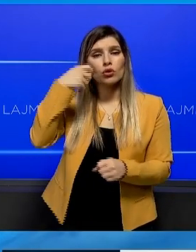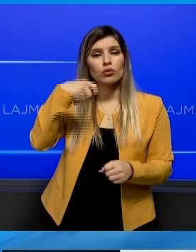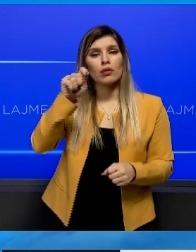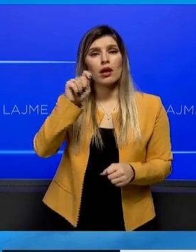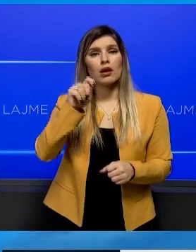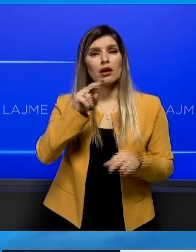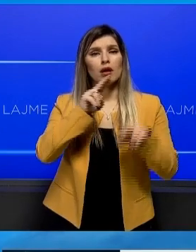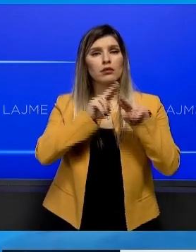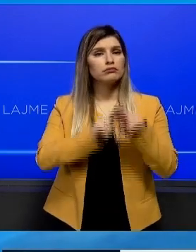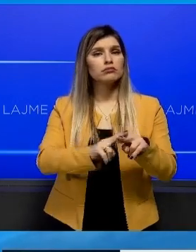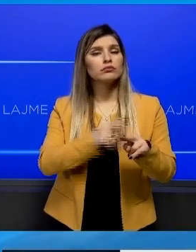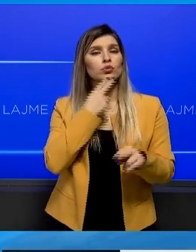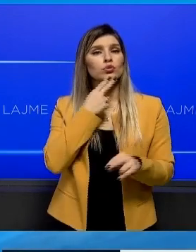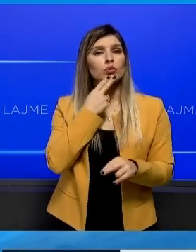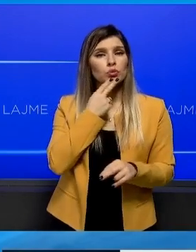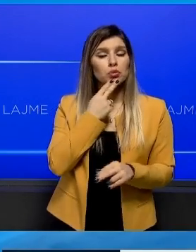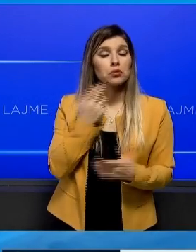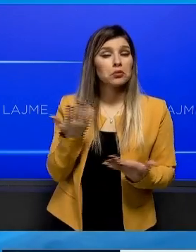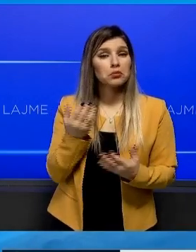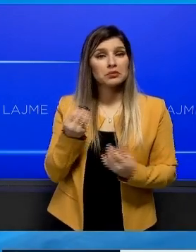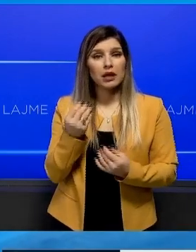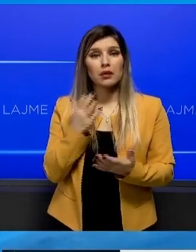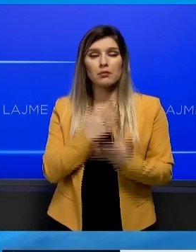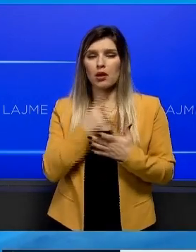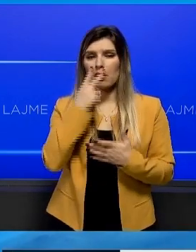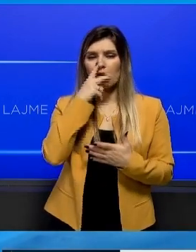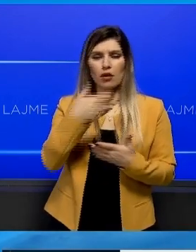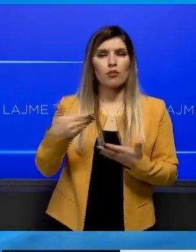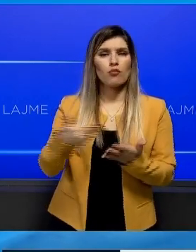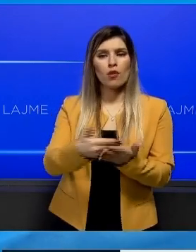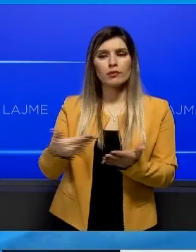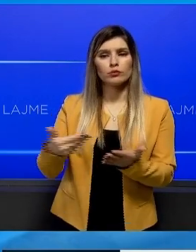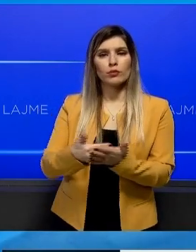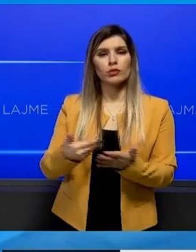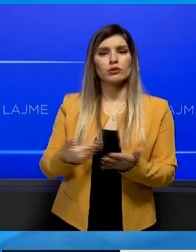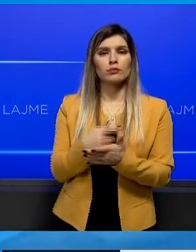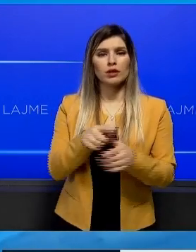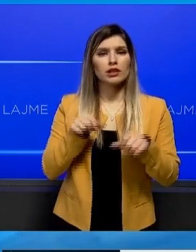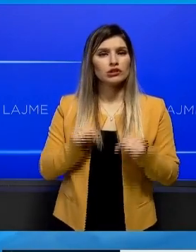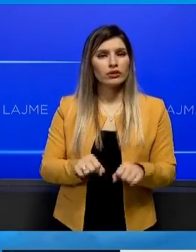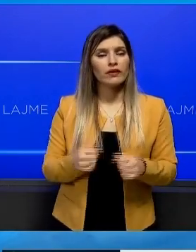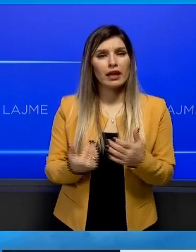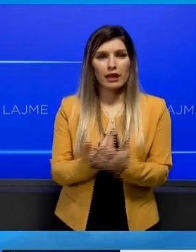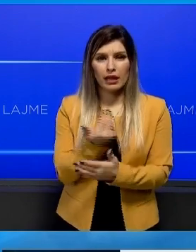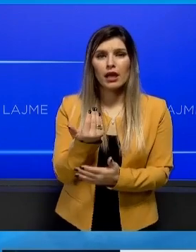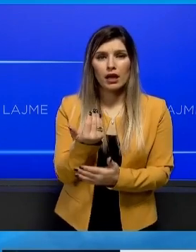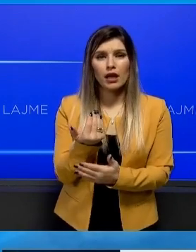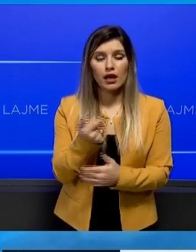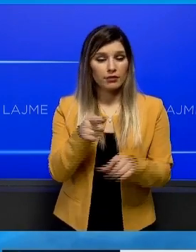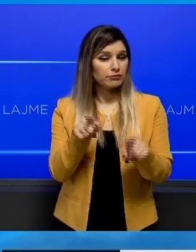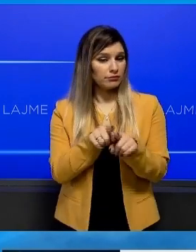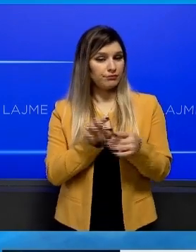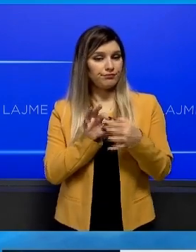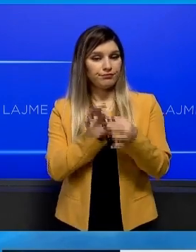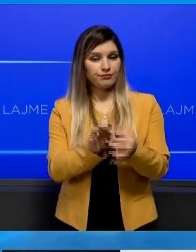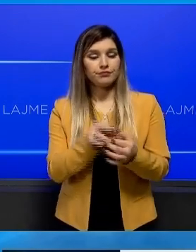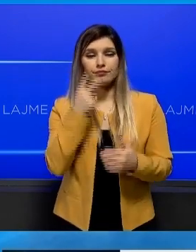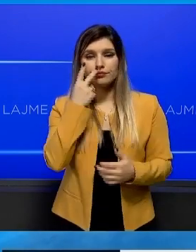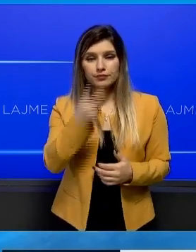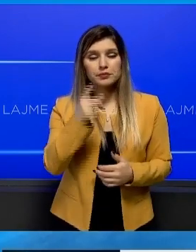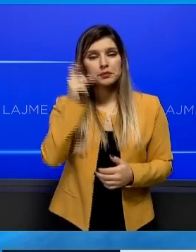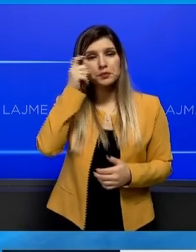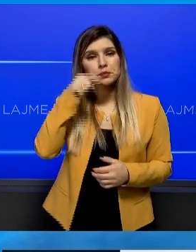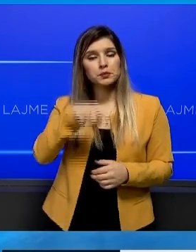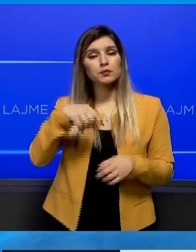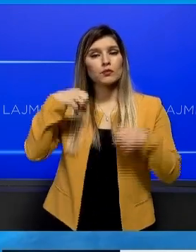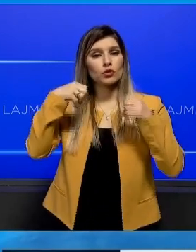energjisë elektrike, sëpse i kemi par opcionet të cilat i ka dhënë edhe qeveria e Kosovës, duke pasur parasyshë krizen